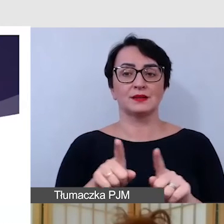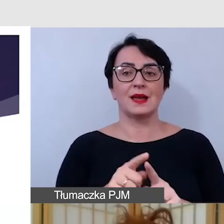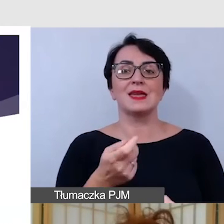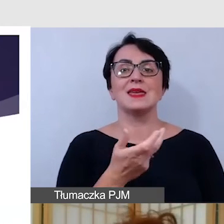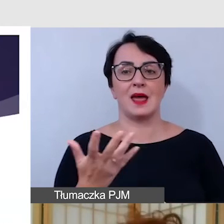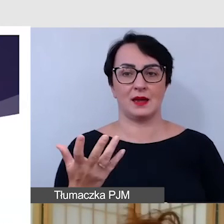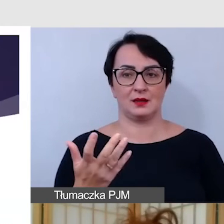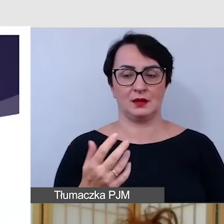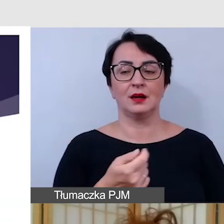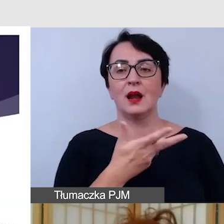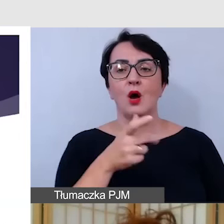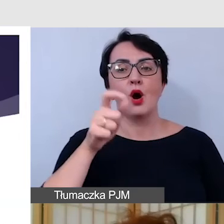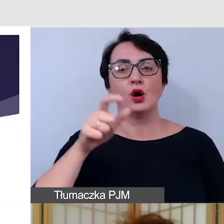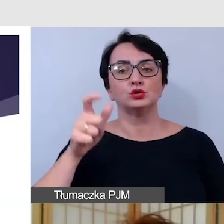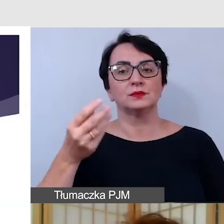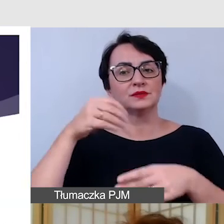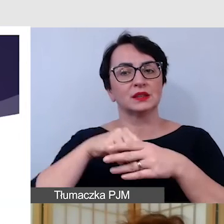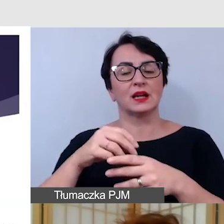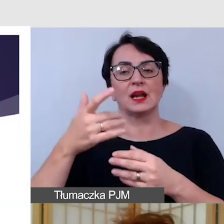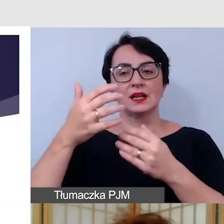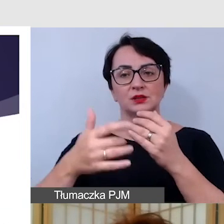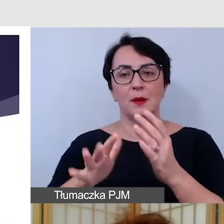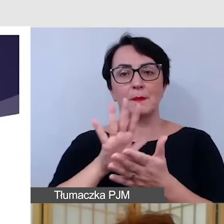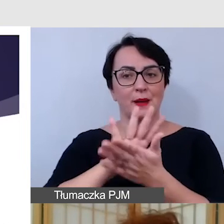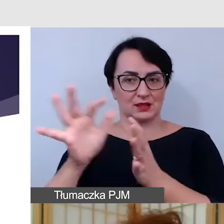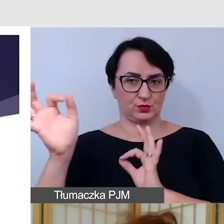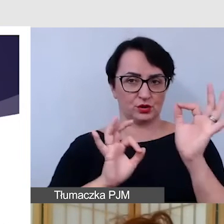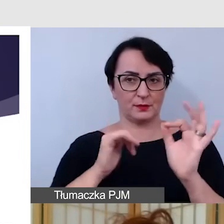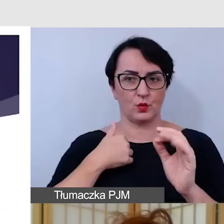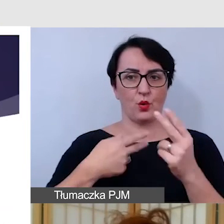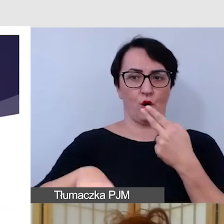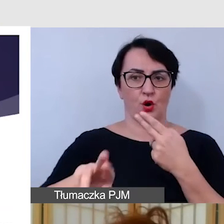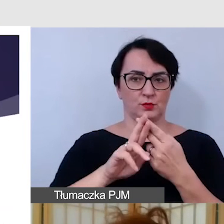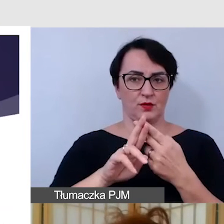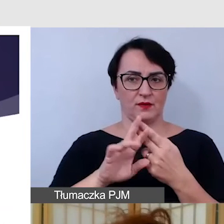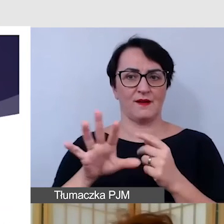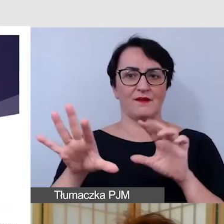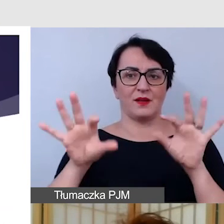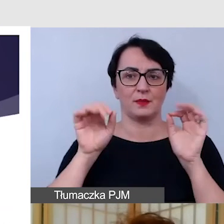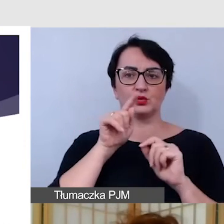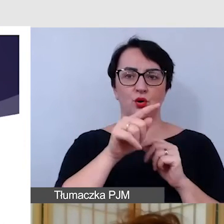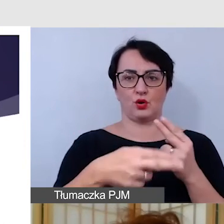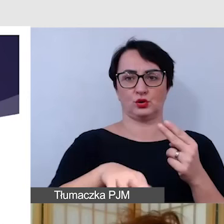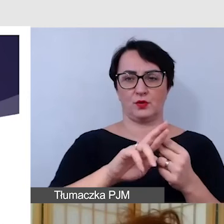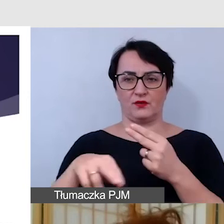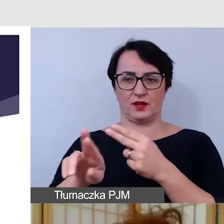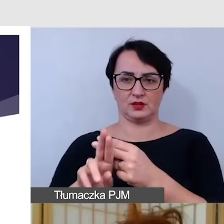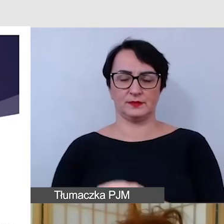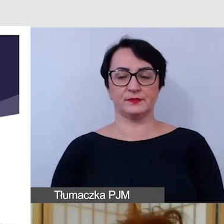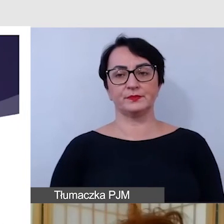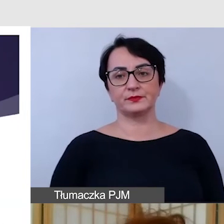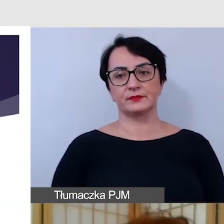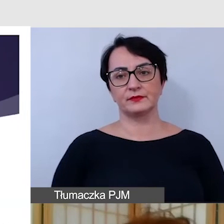osób w kontekście tylko liczby bez procentów odpowiedziało i wybrało sobie poszczególne tutaj